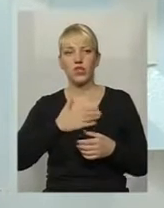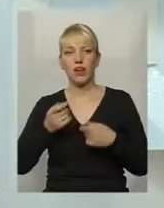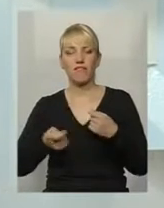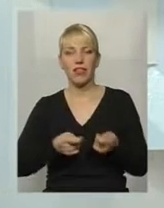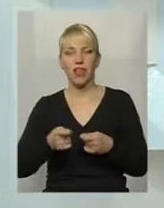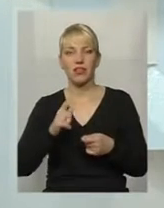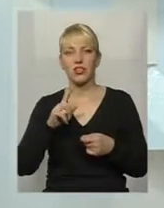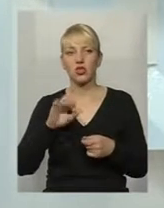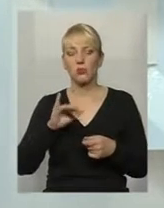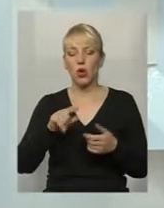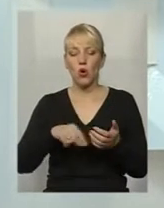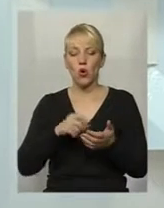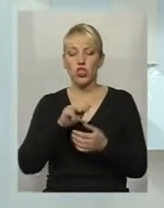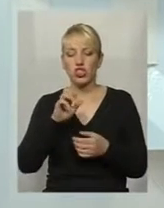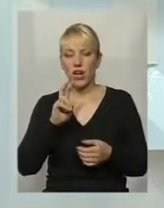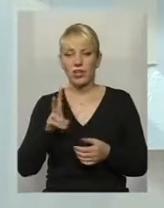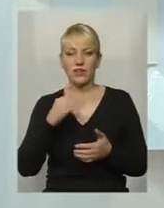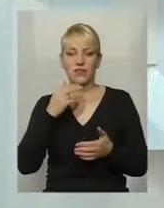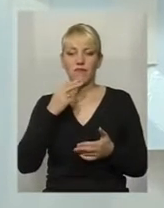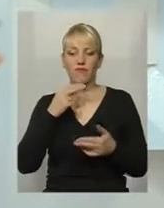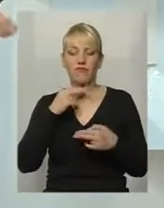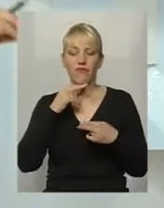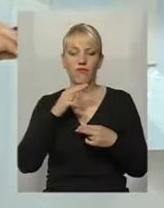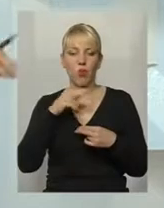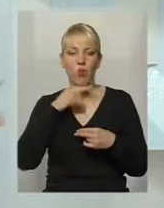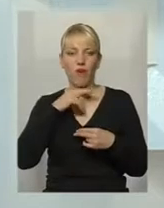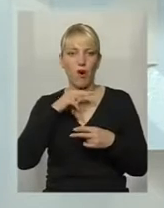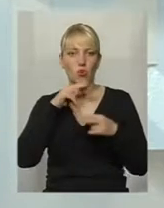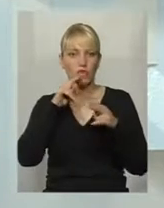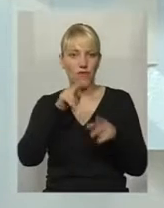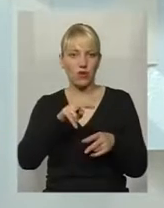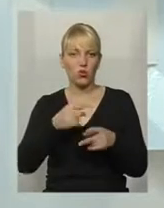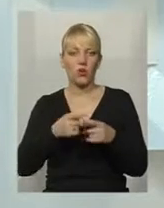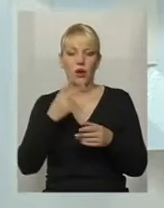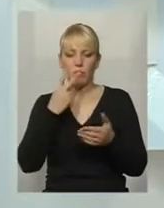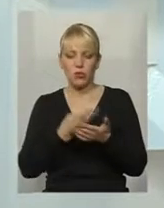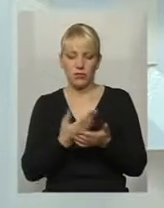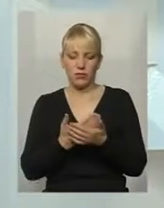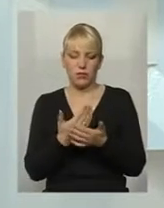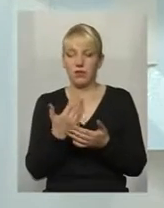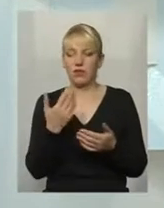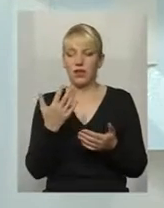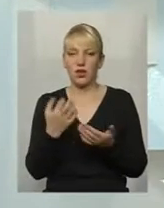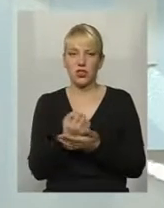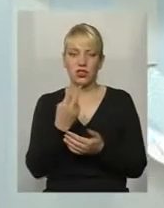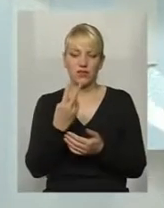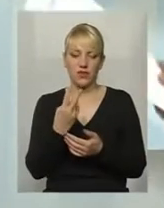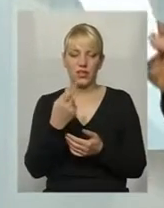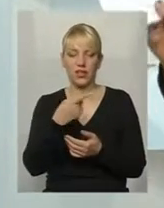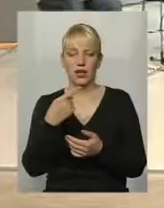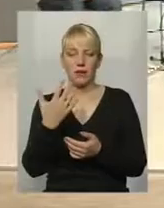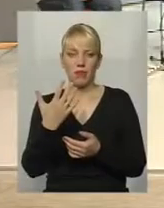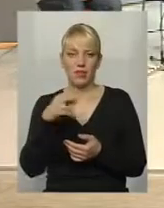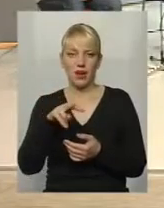наші комунальні... Простий жек! Звернули увагу на Знайшов би принаймні 2-3-5 літрів фарби для того,